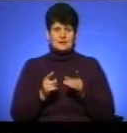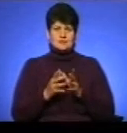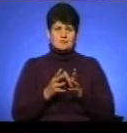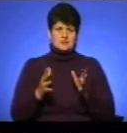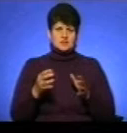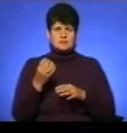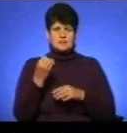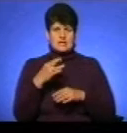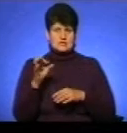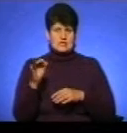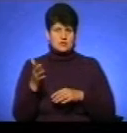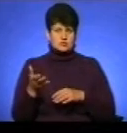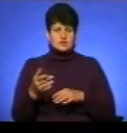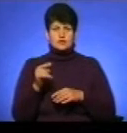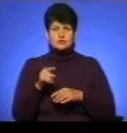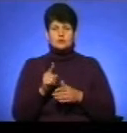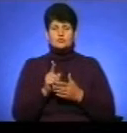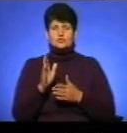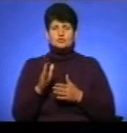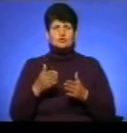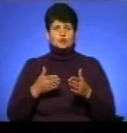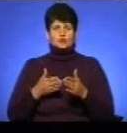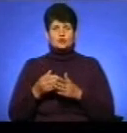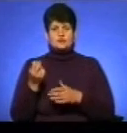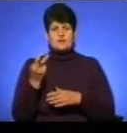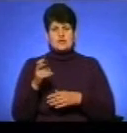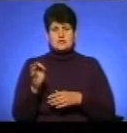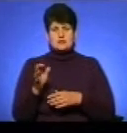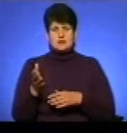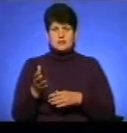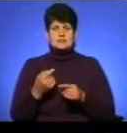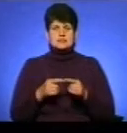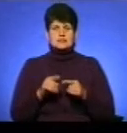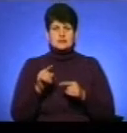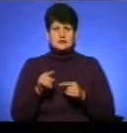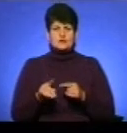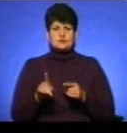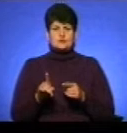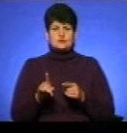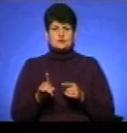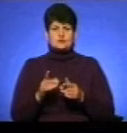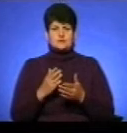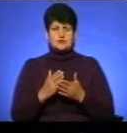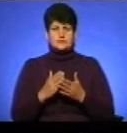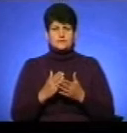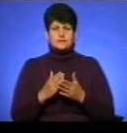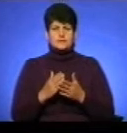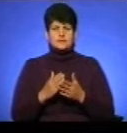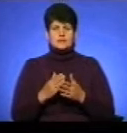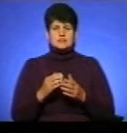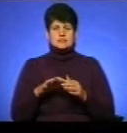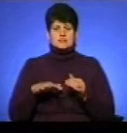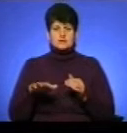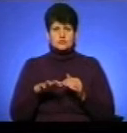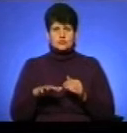15 градусів, тоді як повинен бути до 12 градусів. Це те, що ми стукаємося постійно в бар'єрність нашого середовища.